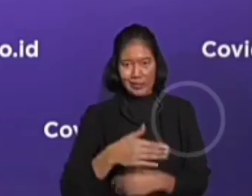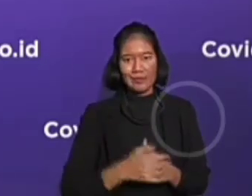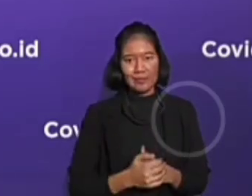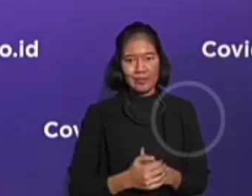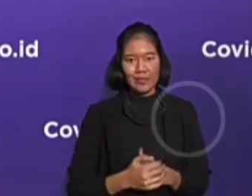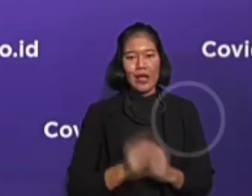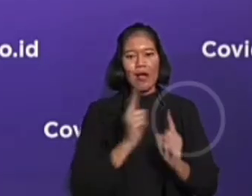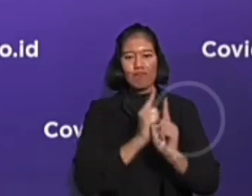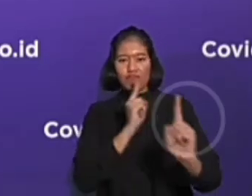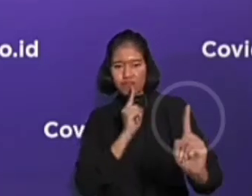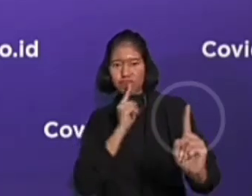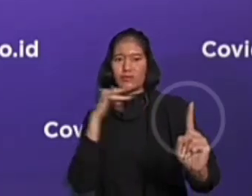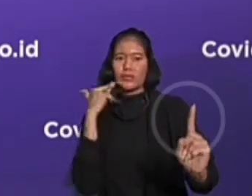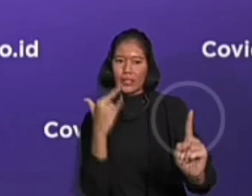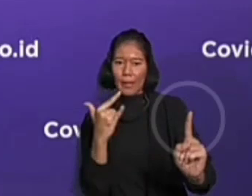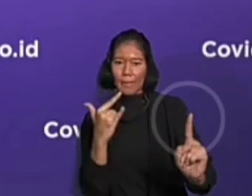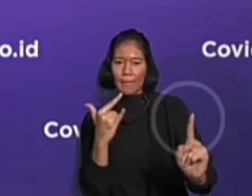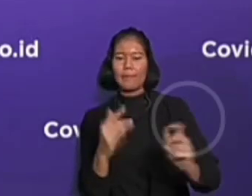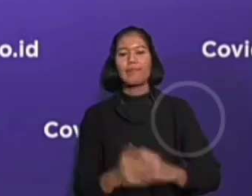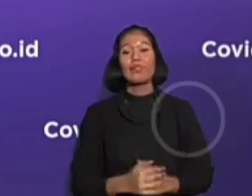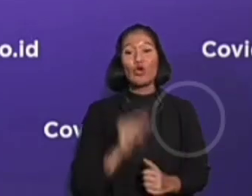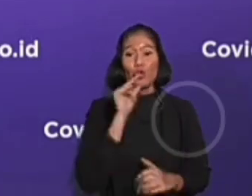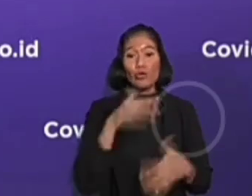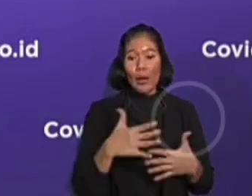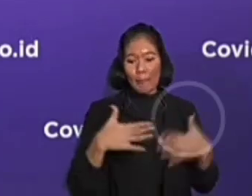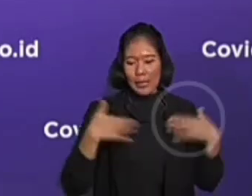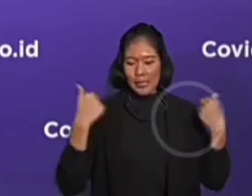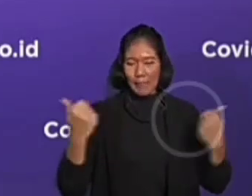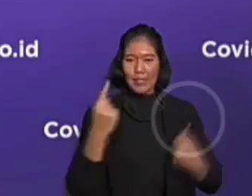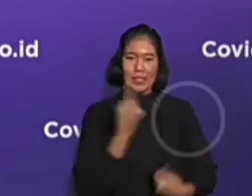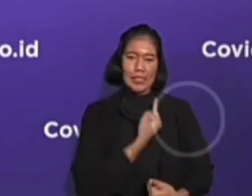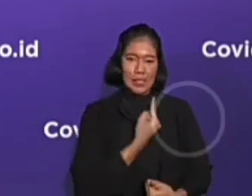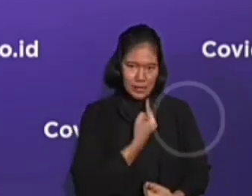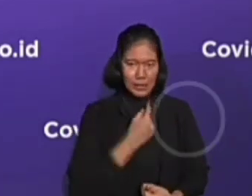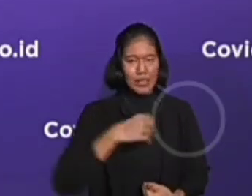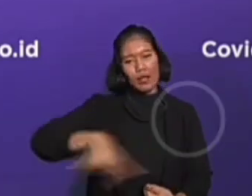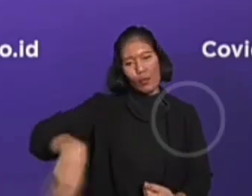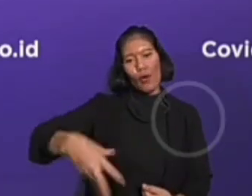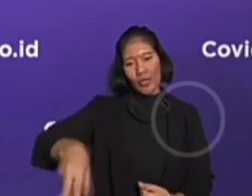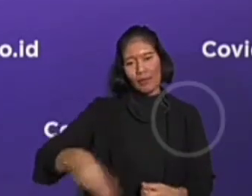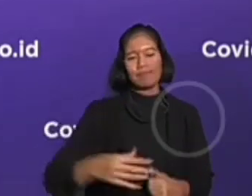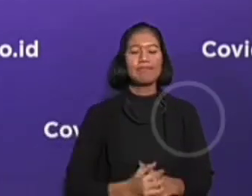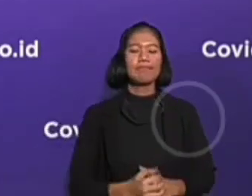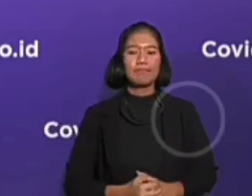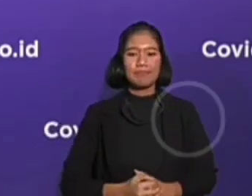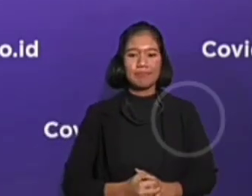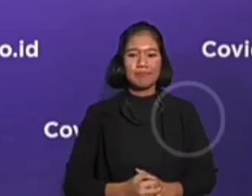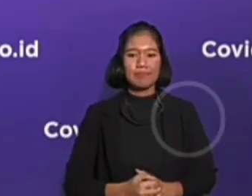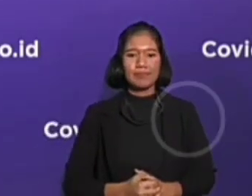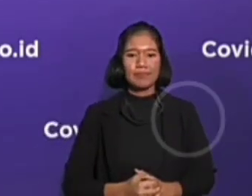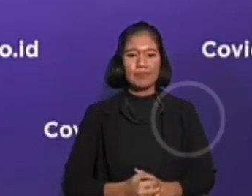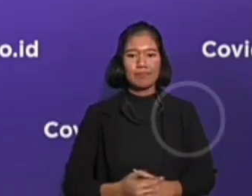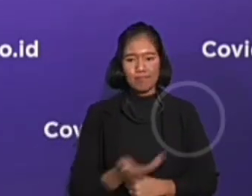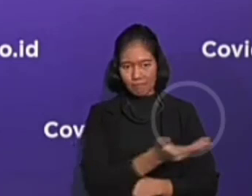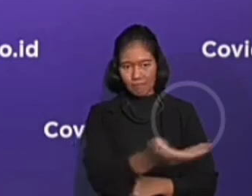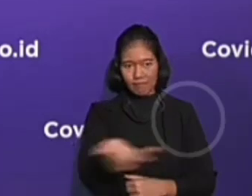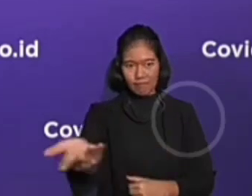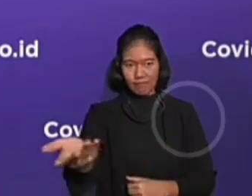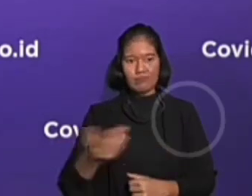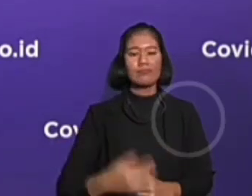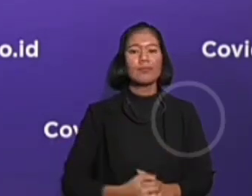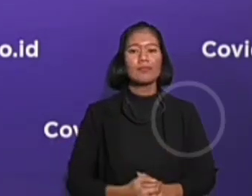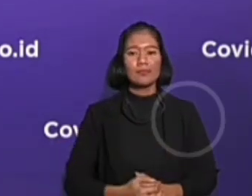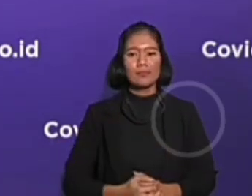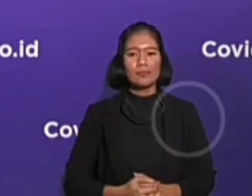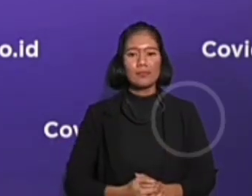demi keselamatan diri sendiri dan keluarga kita. kepada saudara-saudara PMI yang masih di luar negeri